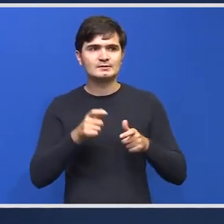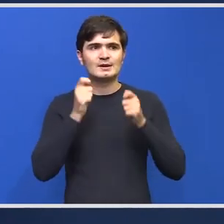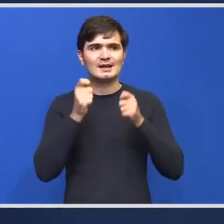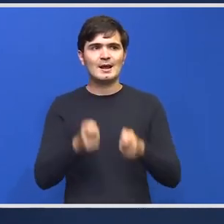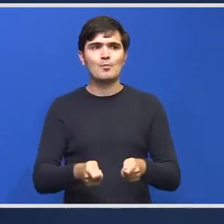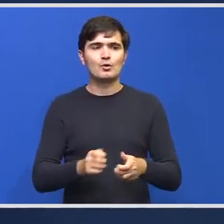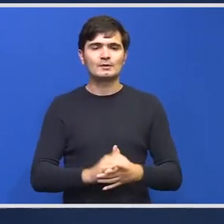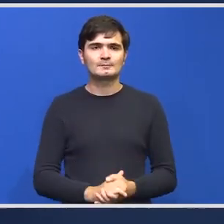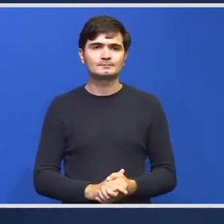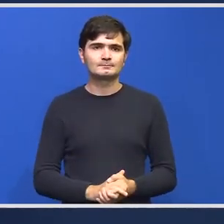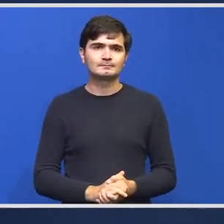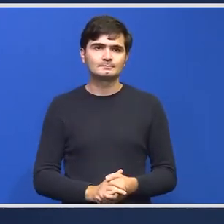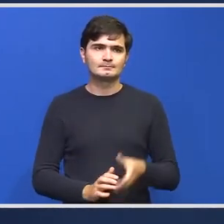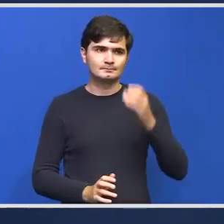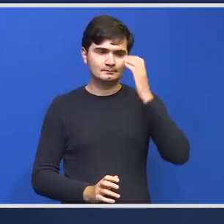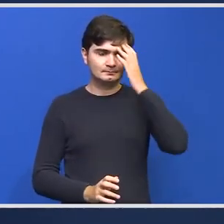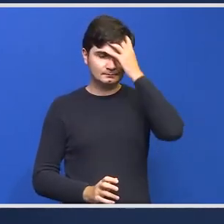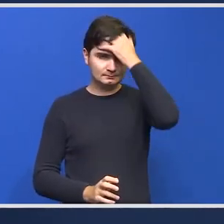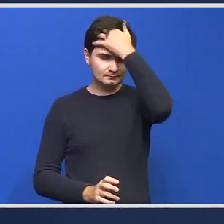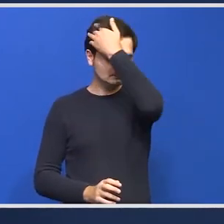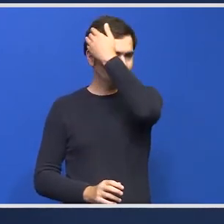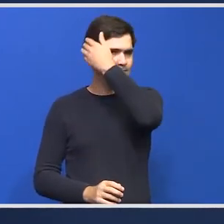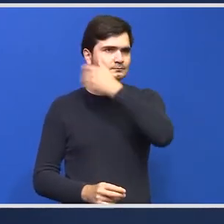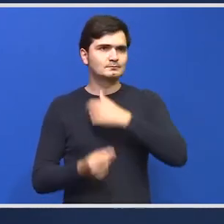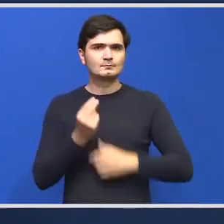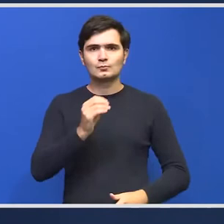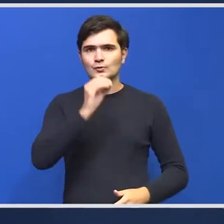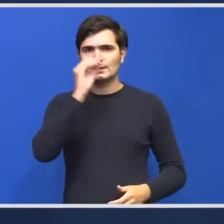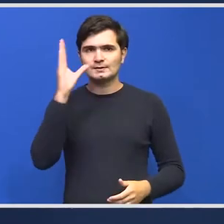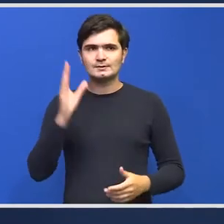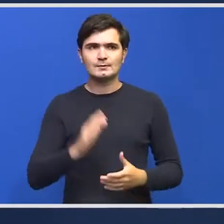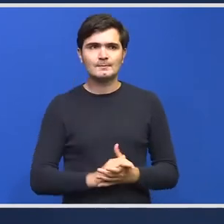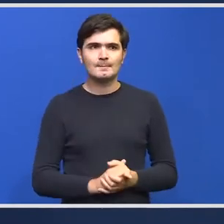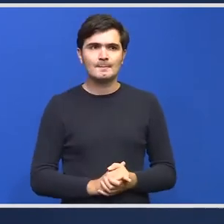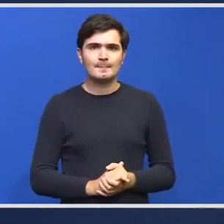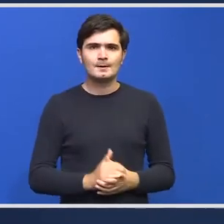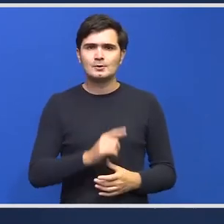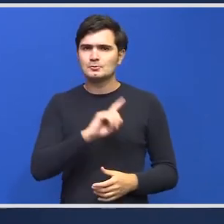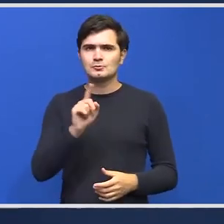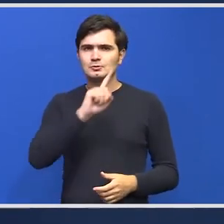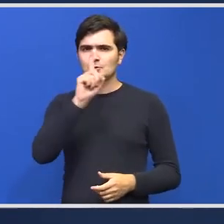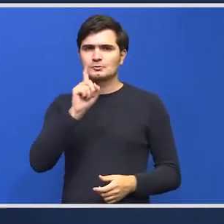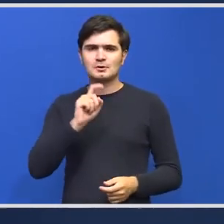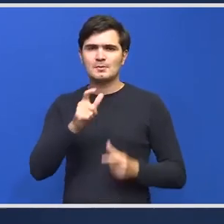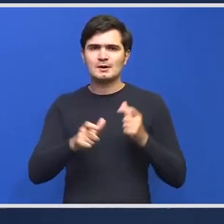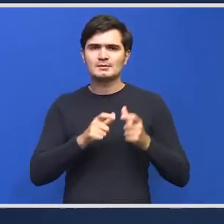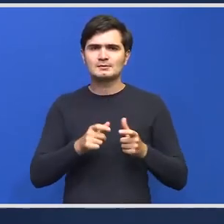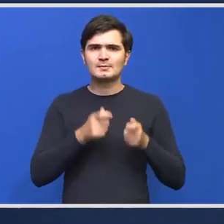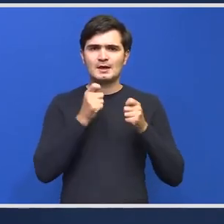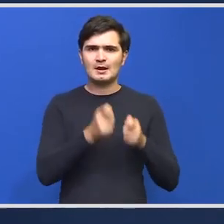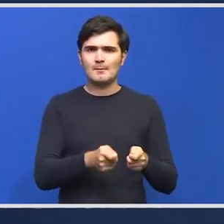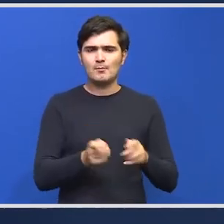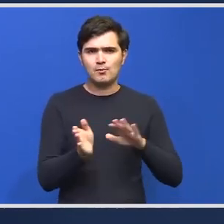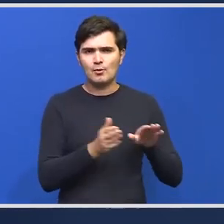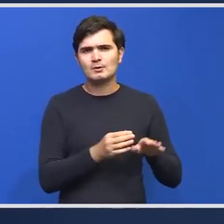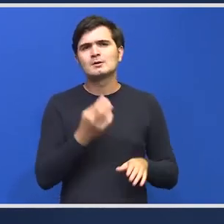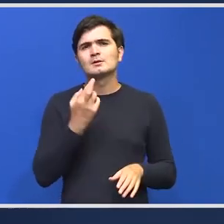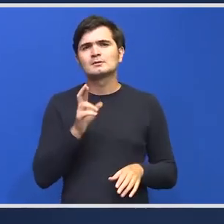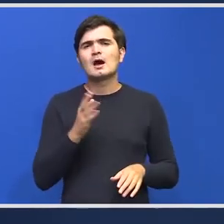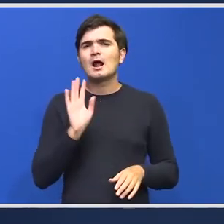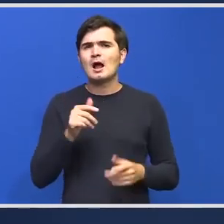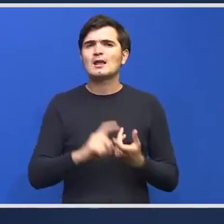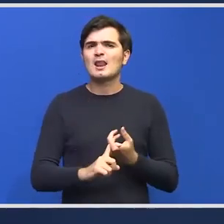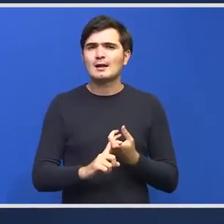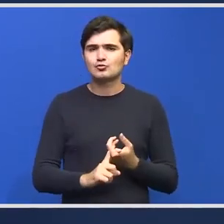raport vă rog Bună ziua Francesca Simionesc Observatora Antena 1 nu este o întrebare neapărat referitoare la raport în sine dar